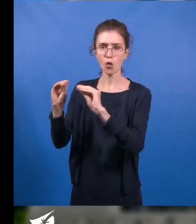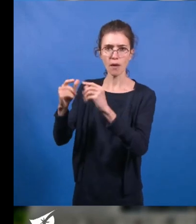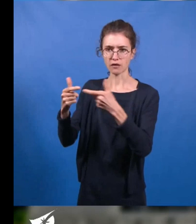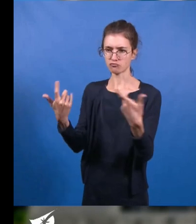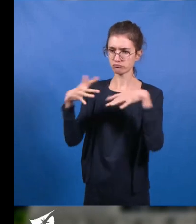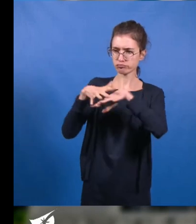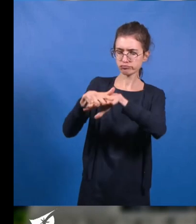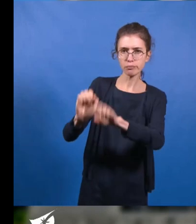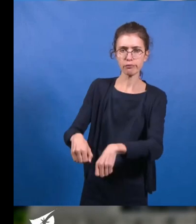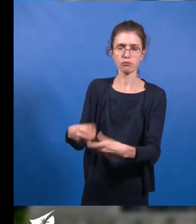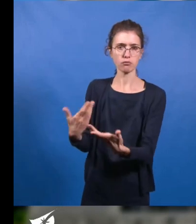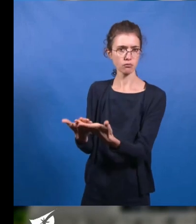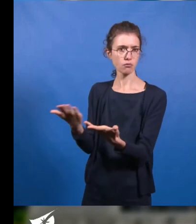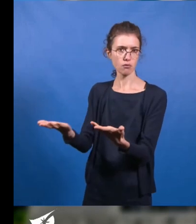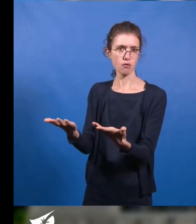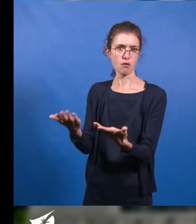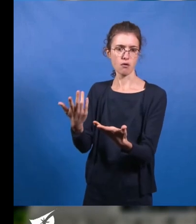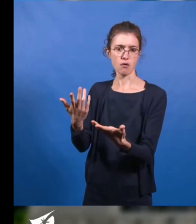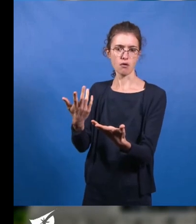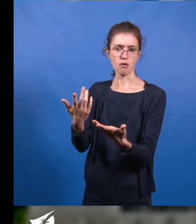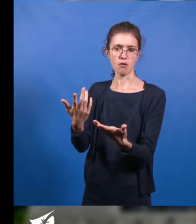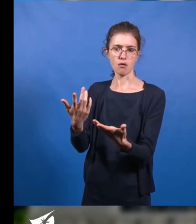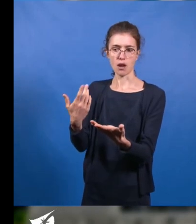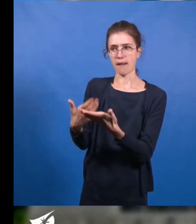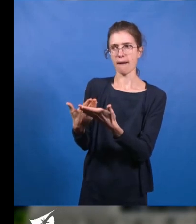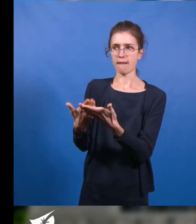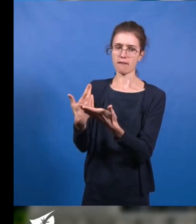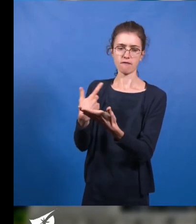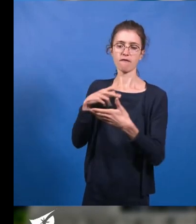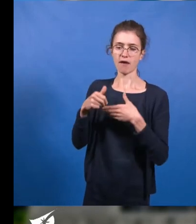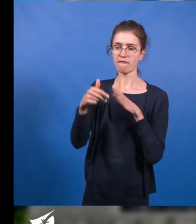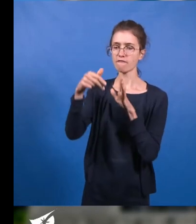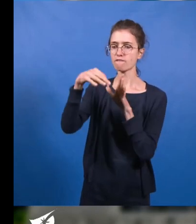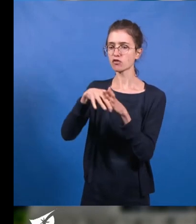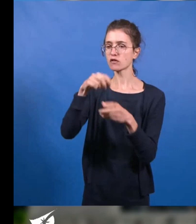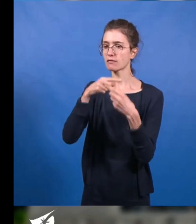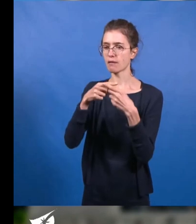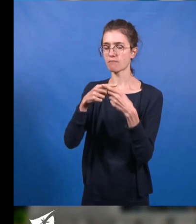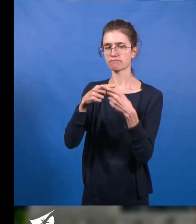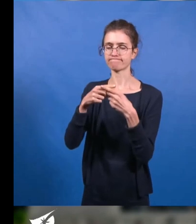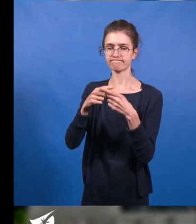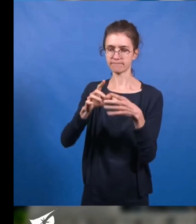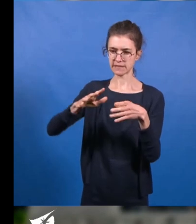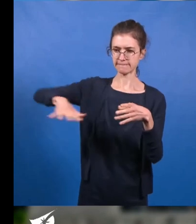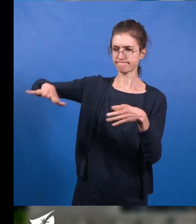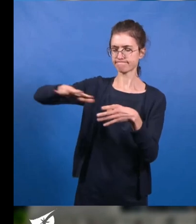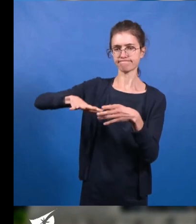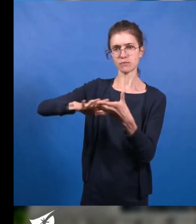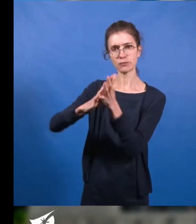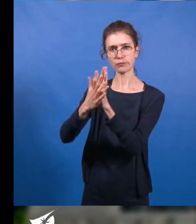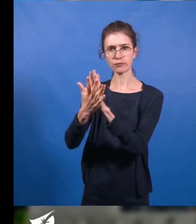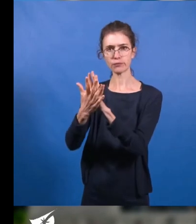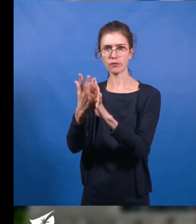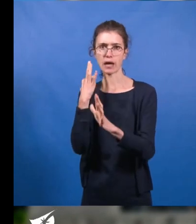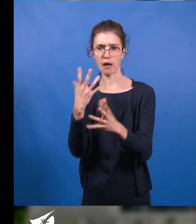à appuyer vise à infléchir la destinée du secteur et en respectant les contraintes liées à la transition écologique, notamment en